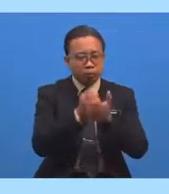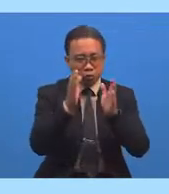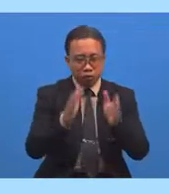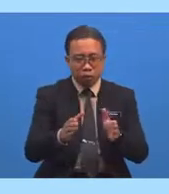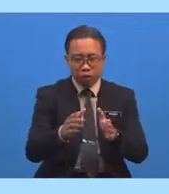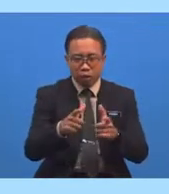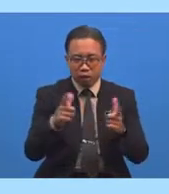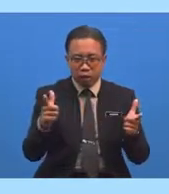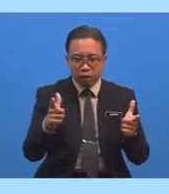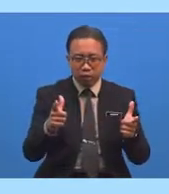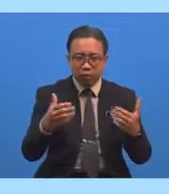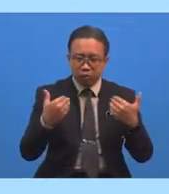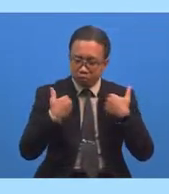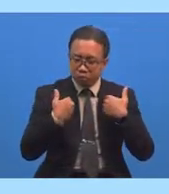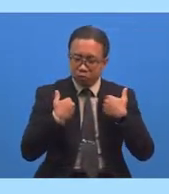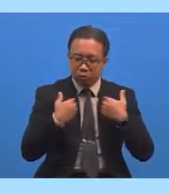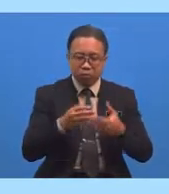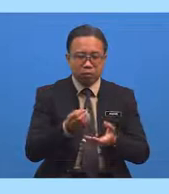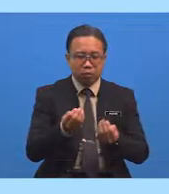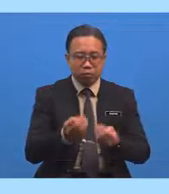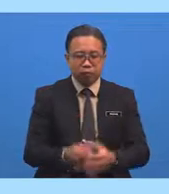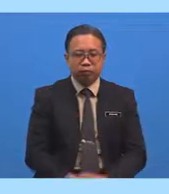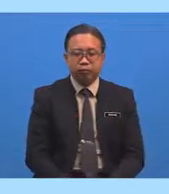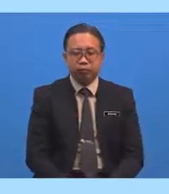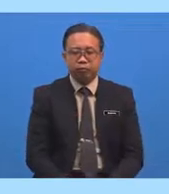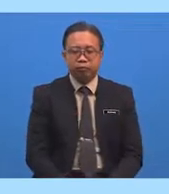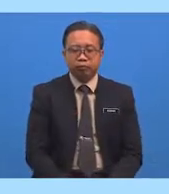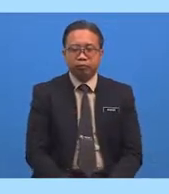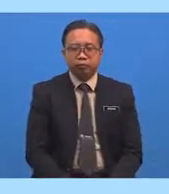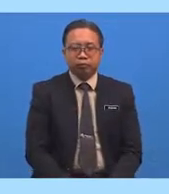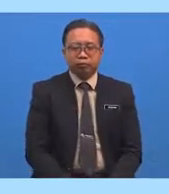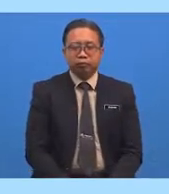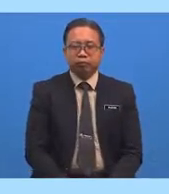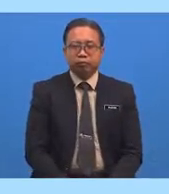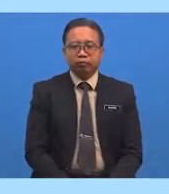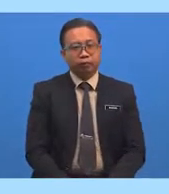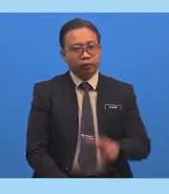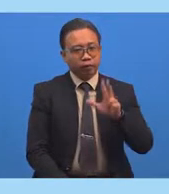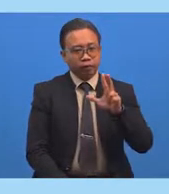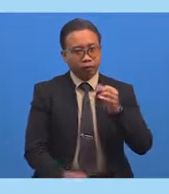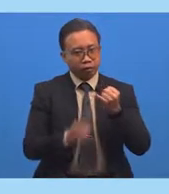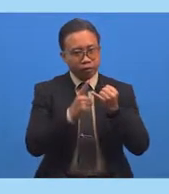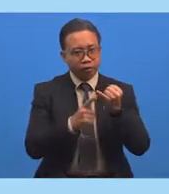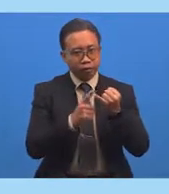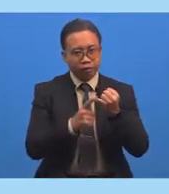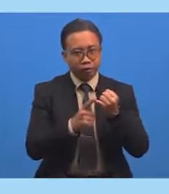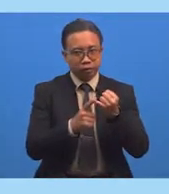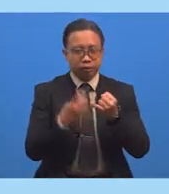Lain Yang Memerlukan Dan Pengajaran Yang Terakhir